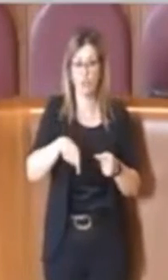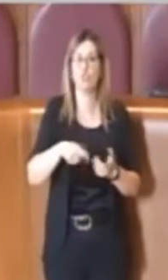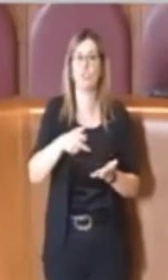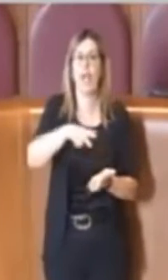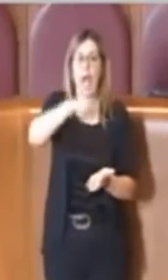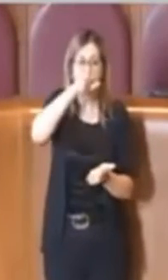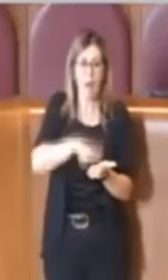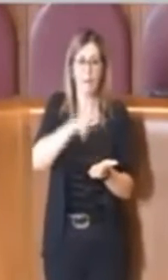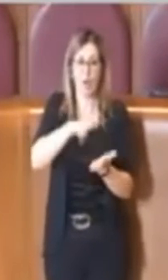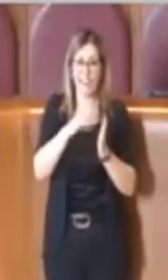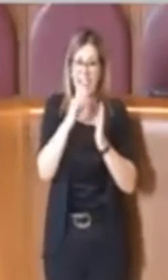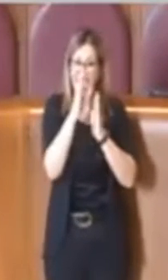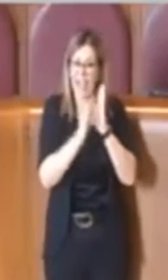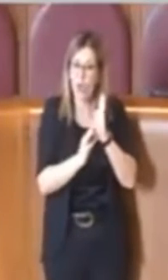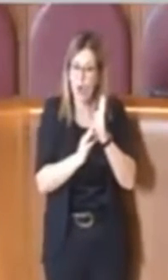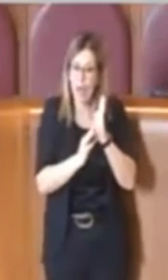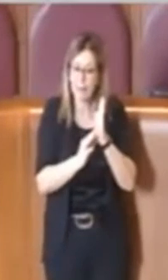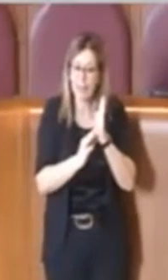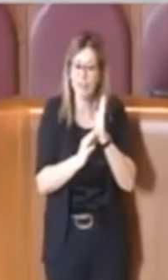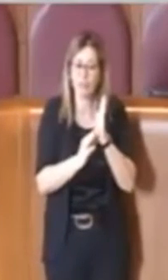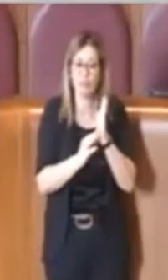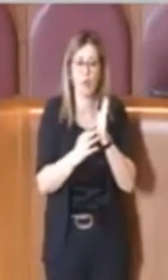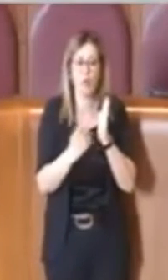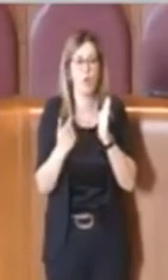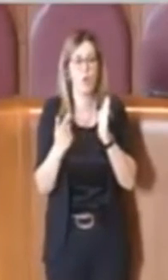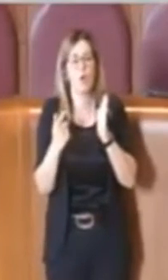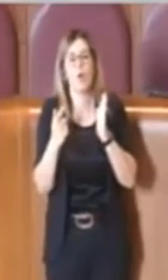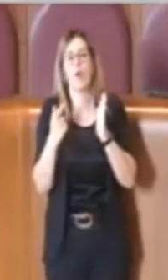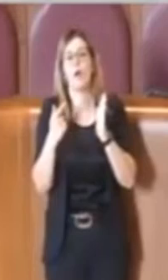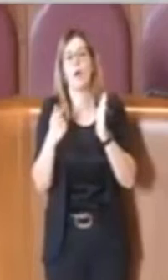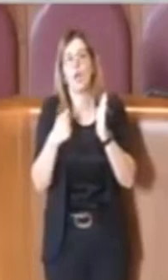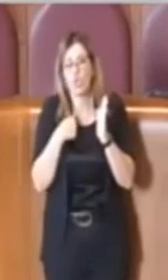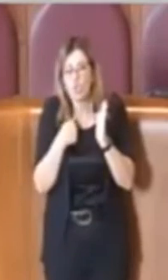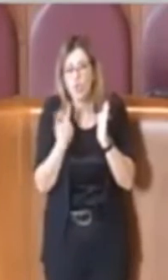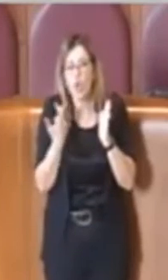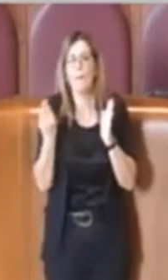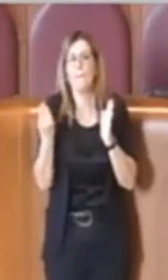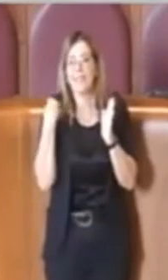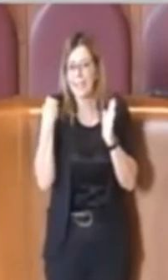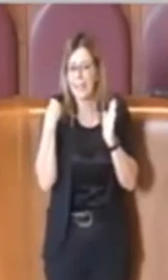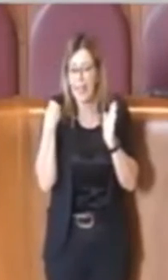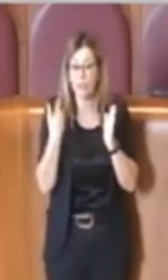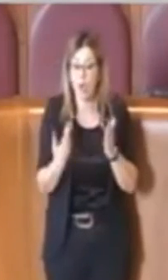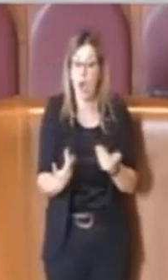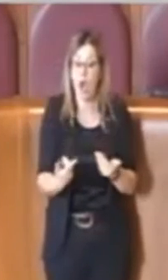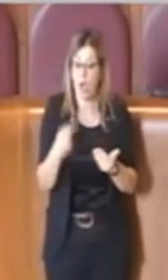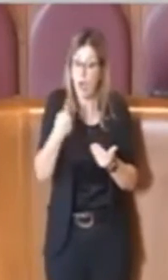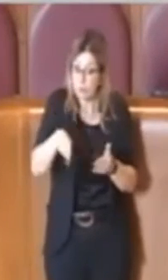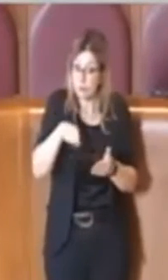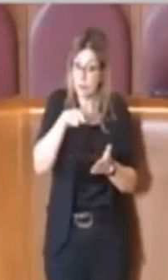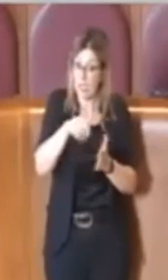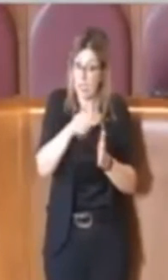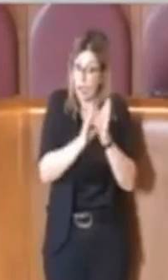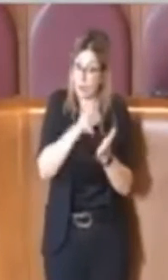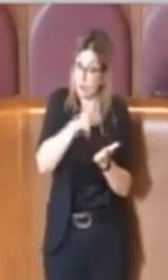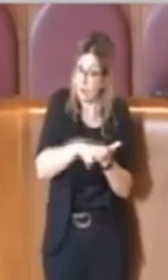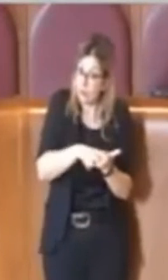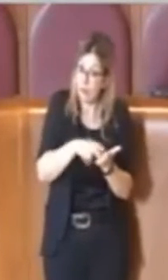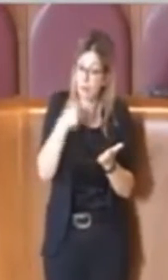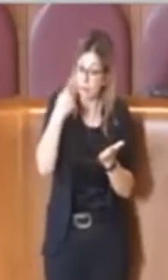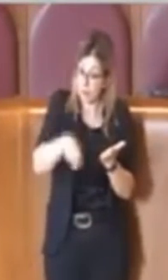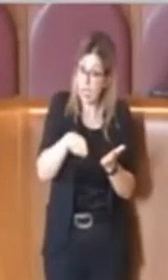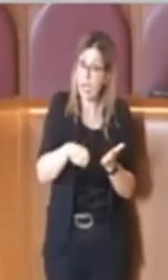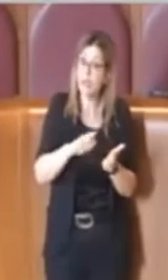mi auguro più che mi chiedo, ci aiuta a cercare di recuperare